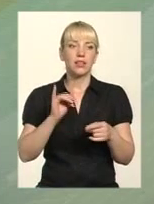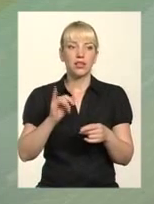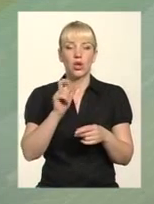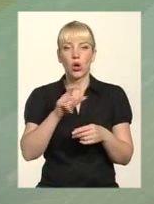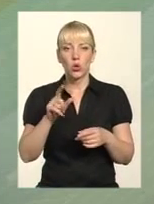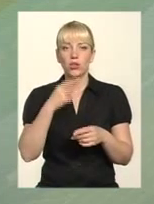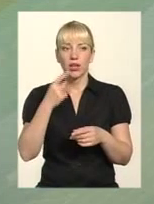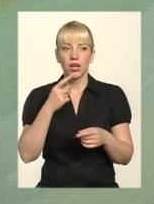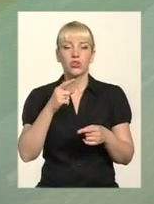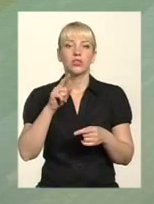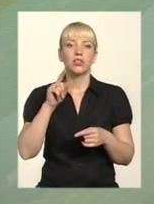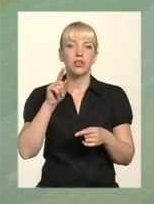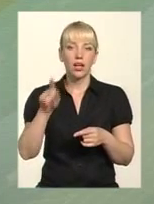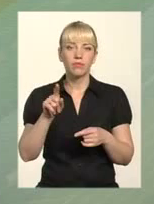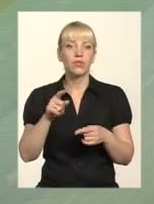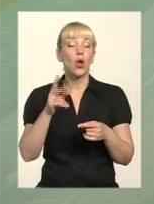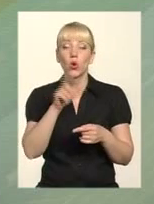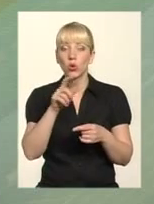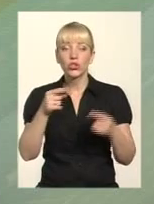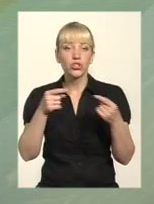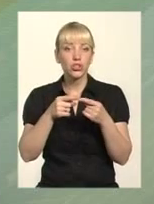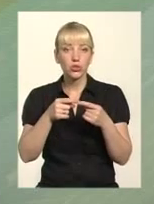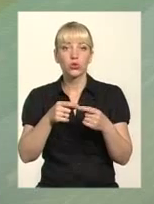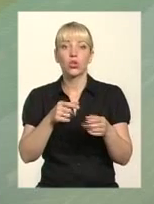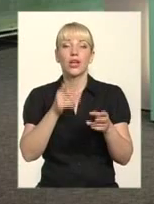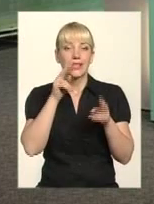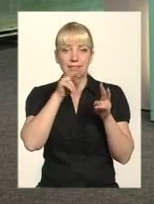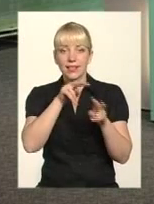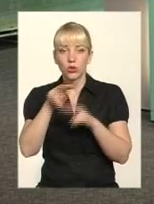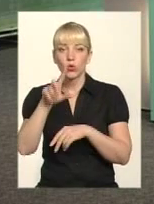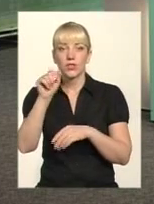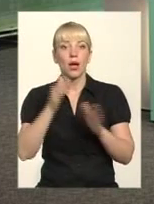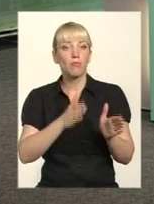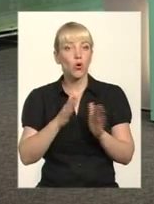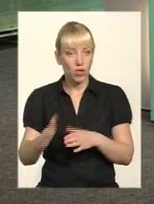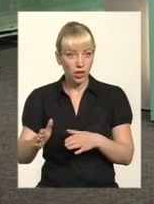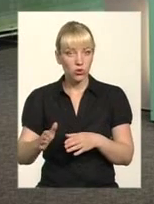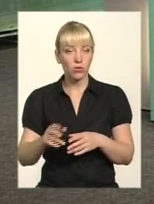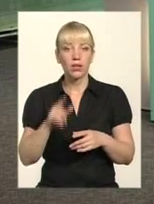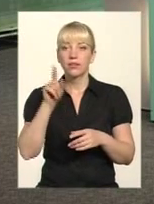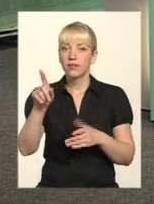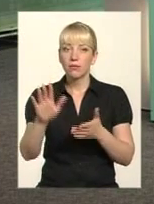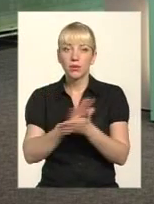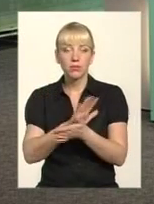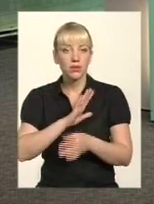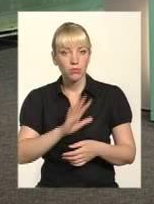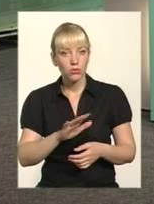кажуть, там не зробили, то есть люди чітко слідкують, підтримують вже загальний порядок. йдуть, їхнім броші. Звичайно, чітко.